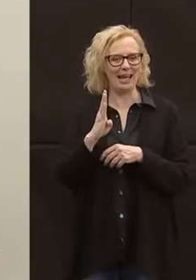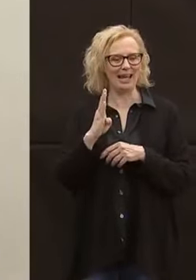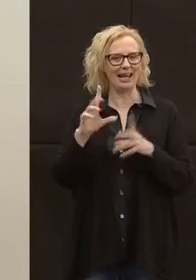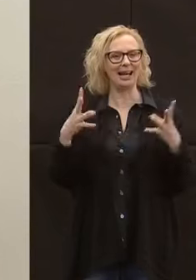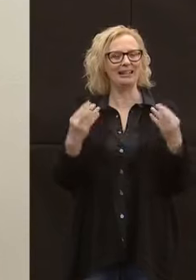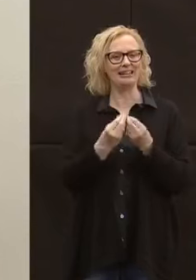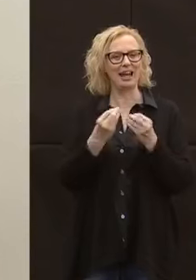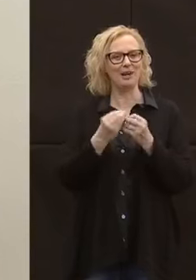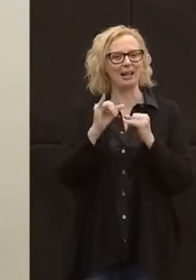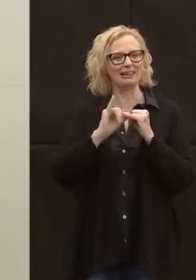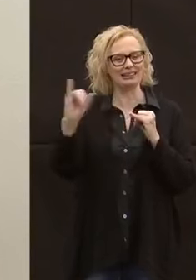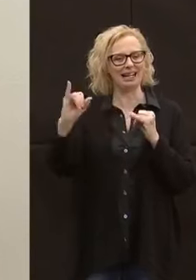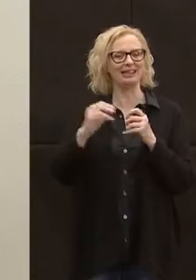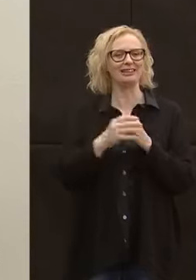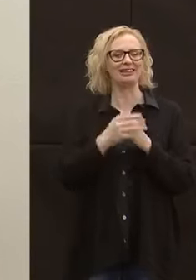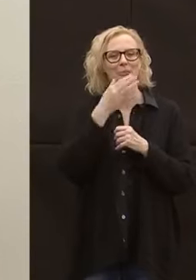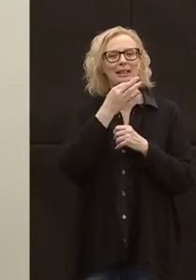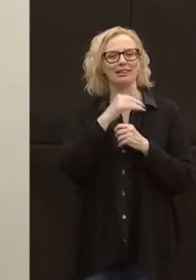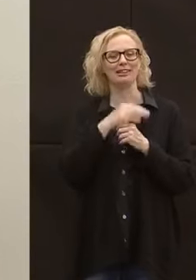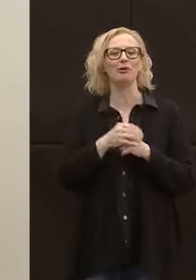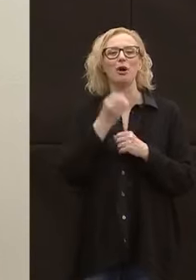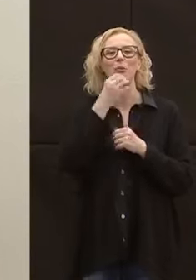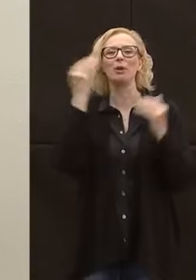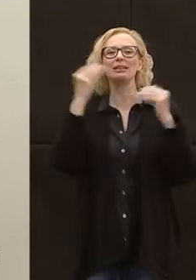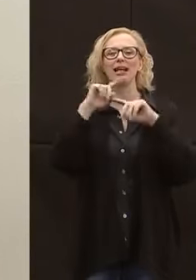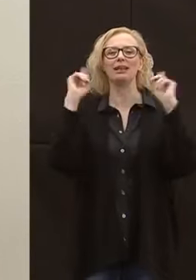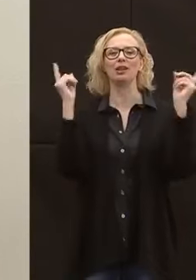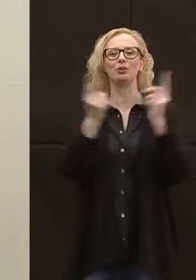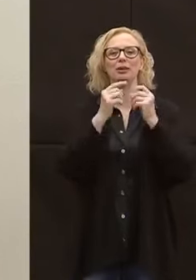questo bel brano. Buonasera a tutti.